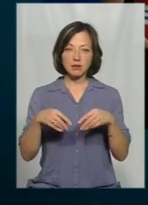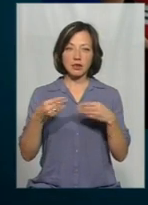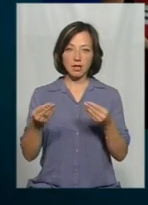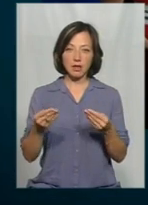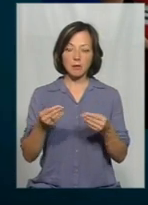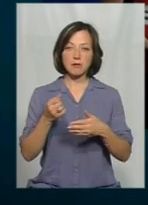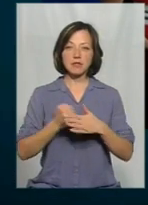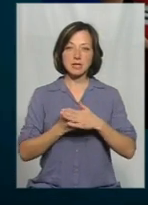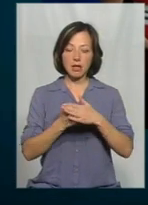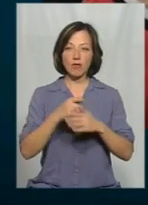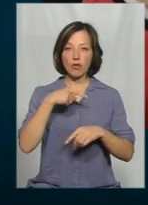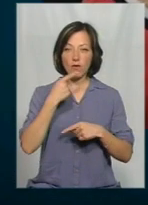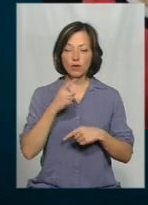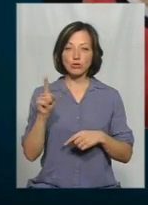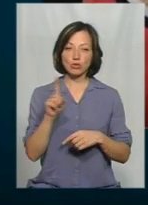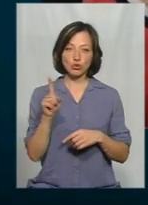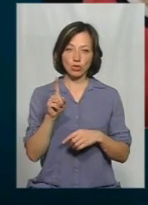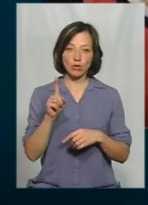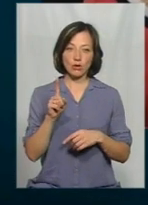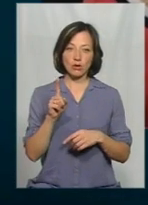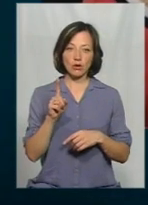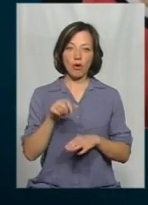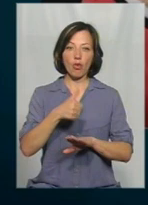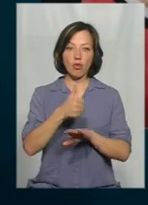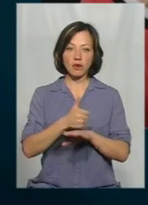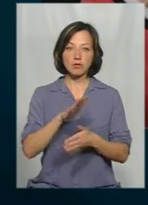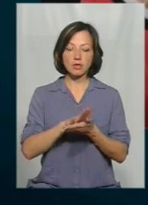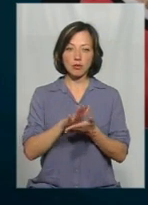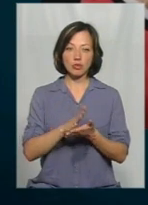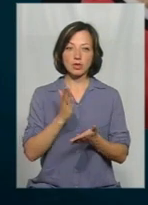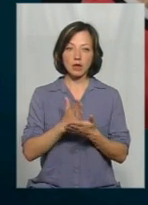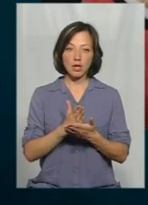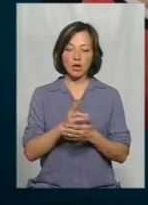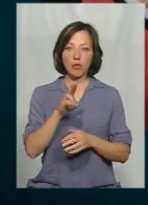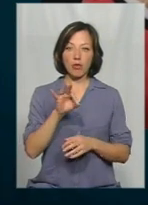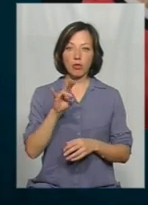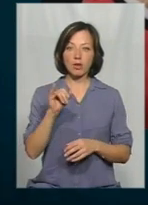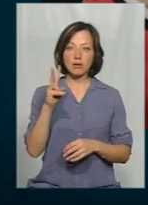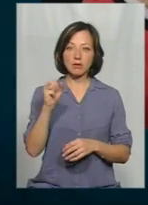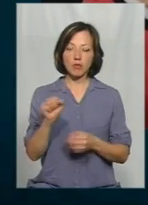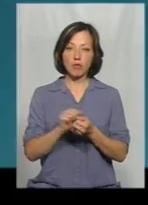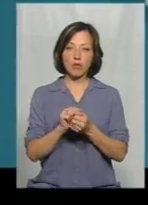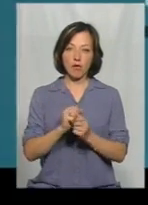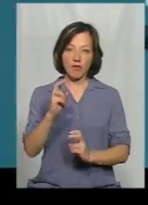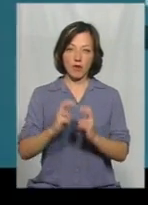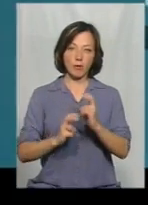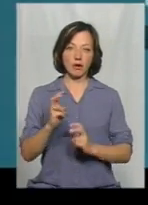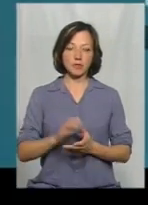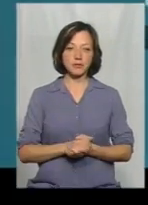підстави на те, щоб казати, що головним забрудненням є Панінківська картонно-паперова фабрика.